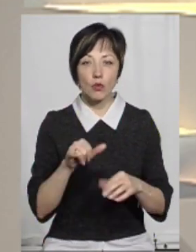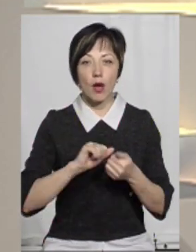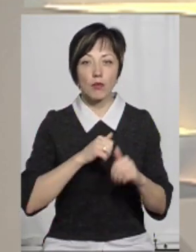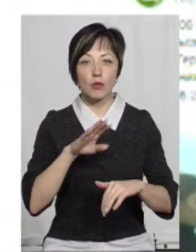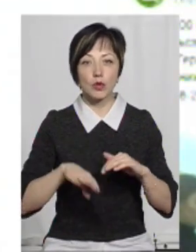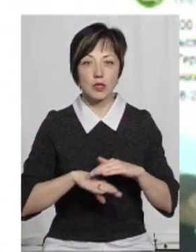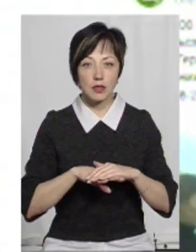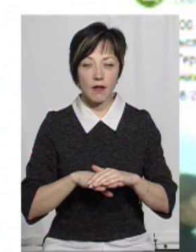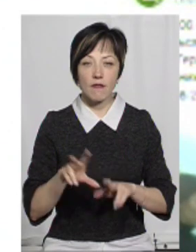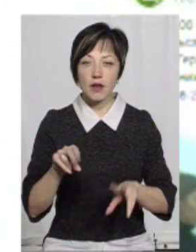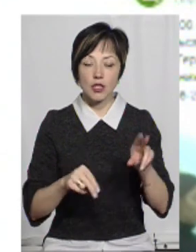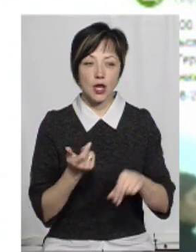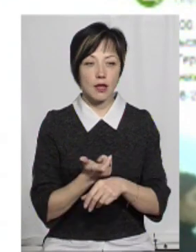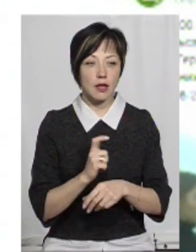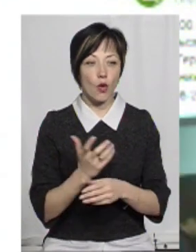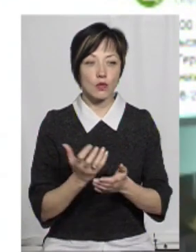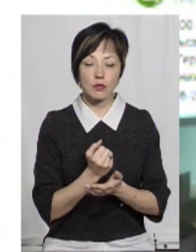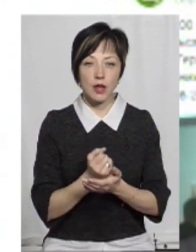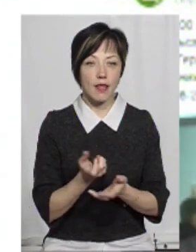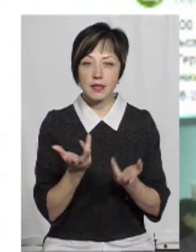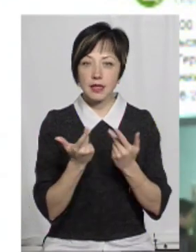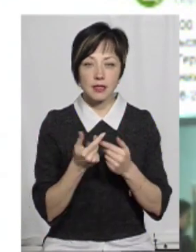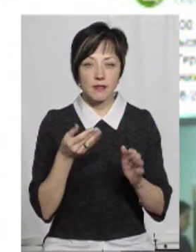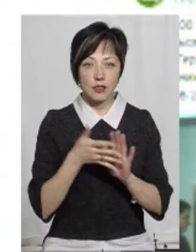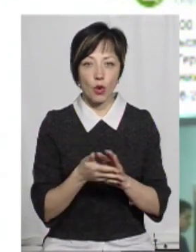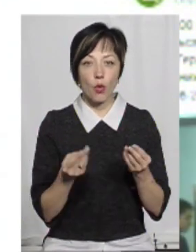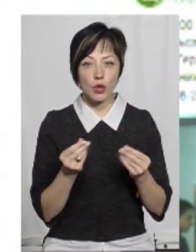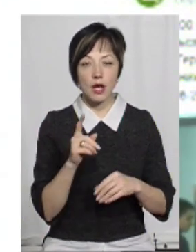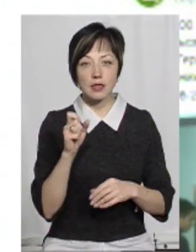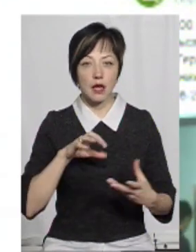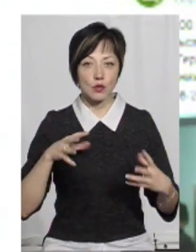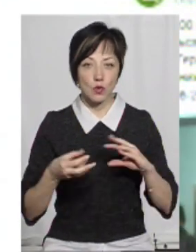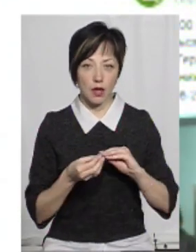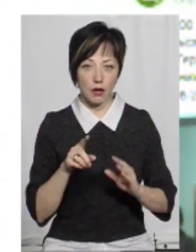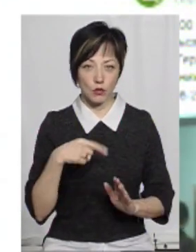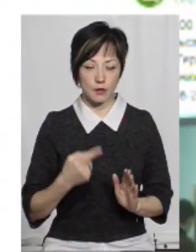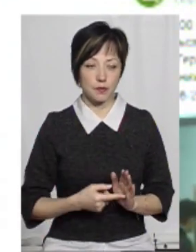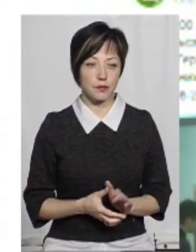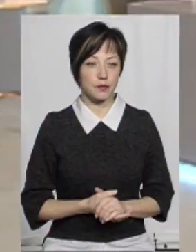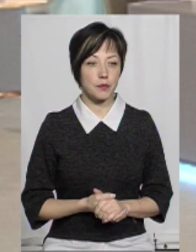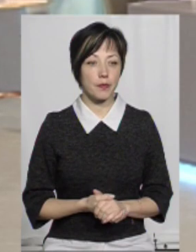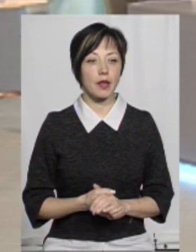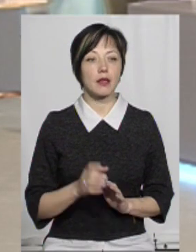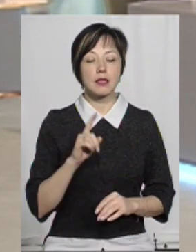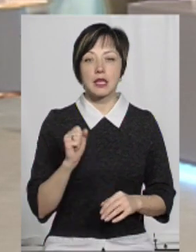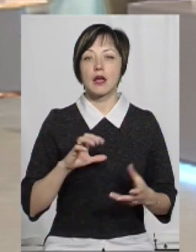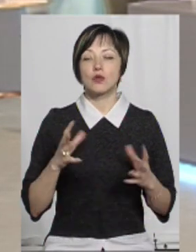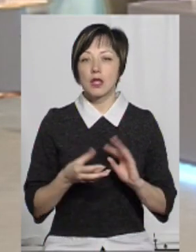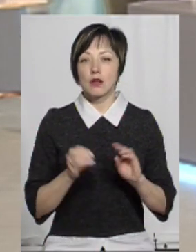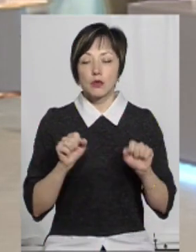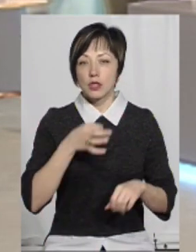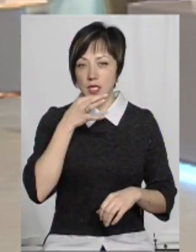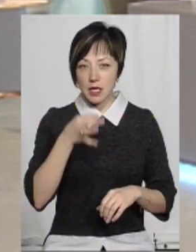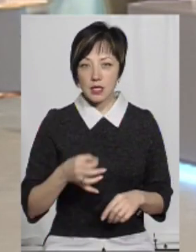Кам'янці-Подільському гість вважає найуспішнішим, не за кількістю витрачених коштів, а за результатом? За результатом можемо